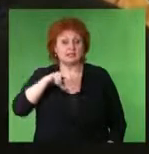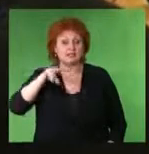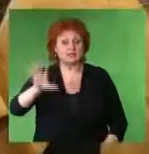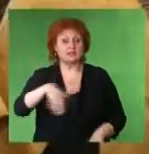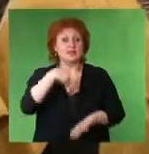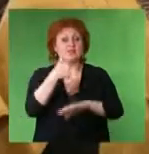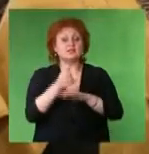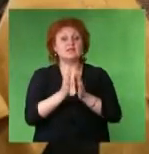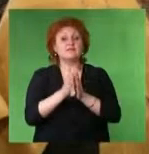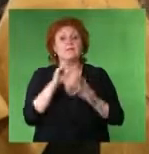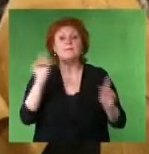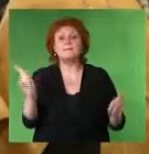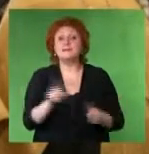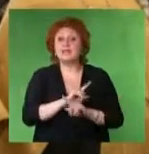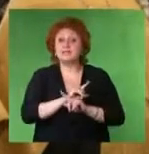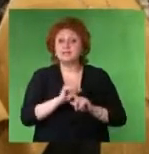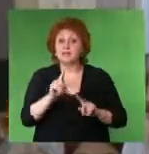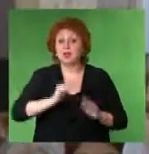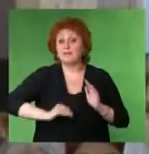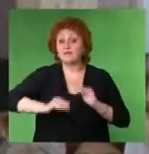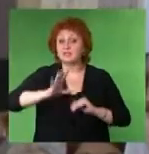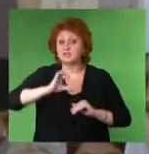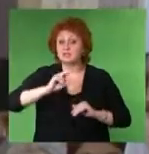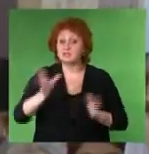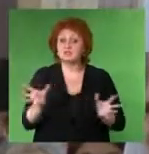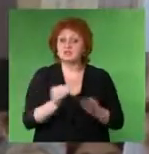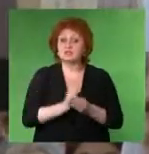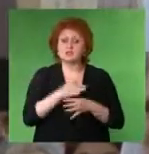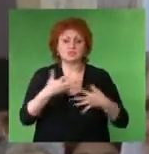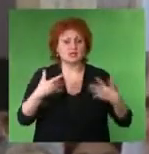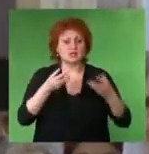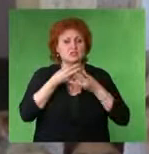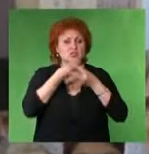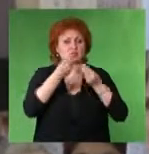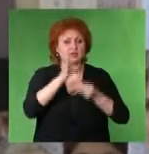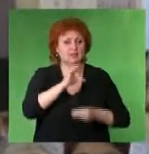высокопреосвященству сослужило многочисленное духовенство епархии Северного Кавказа